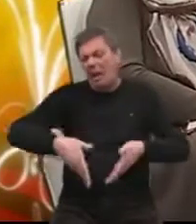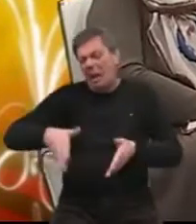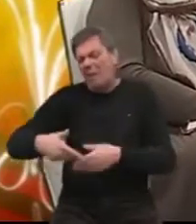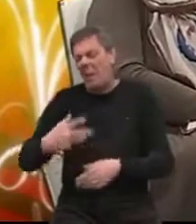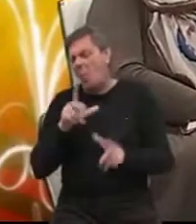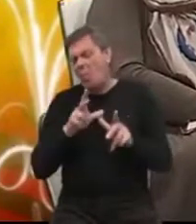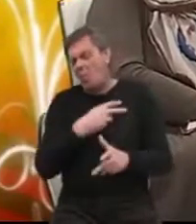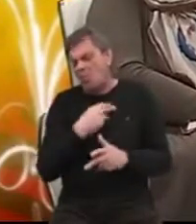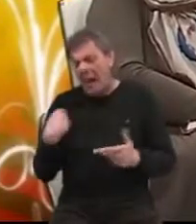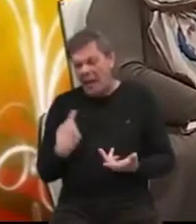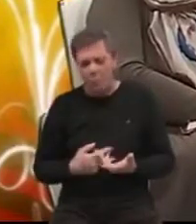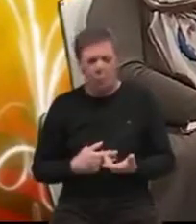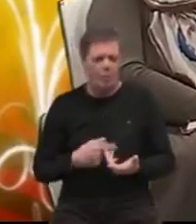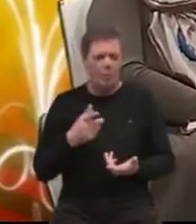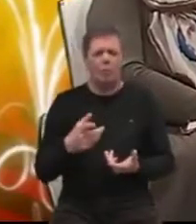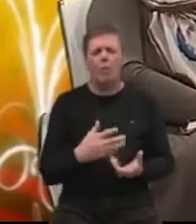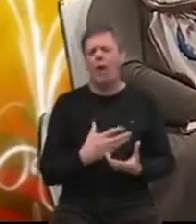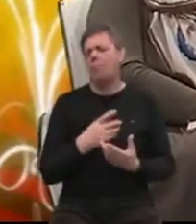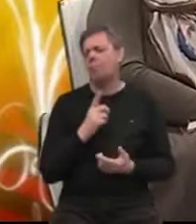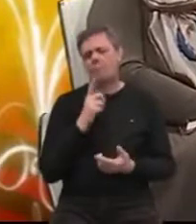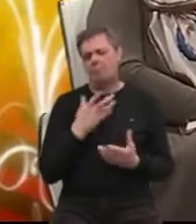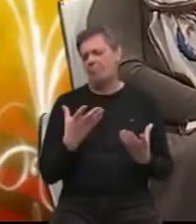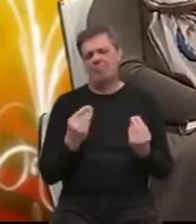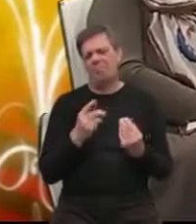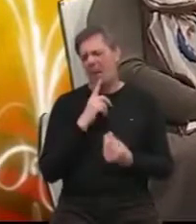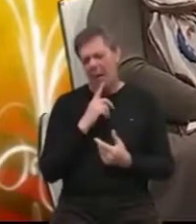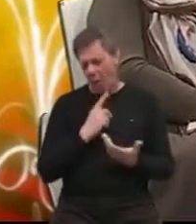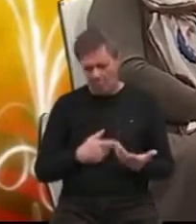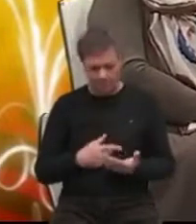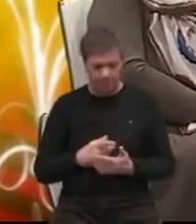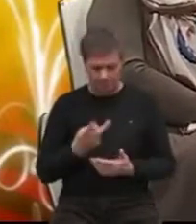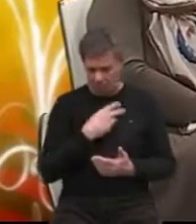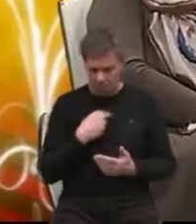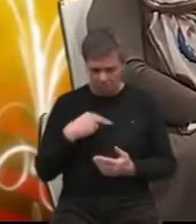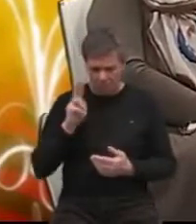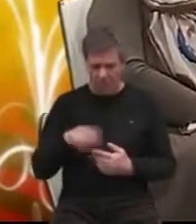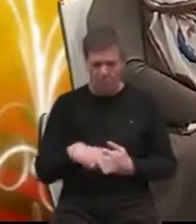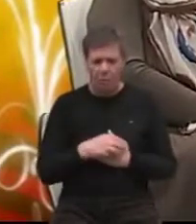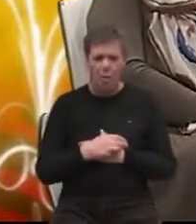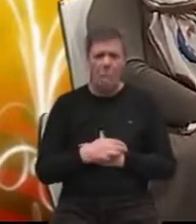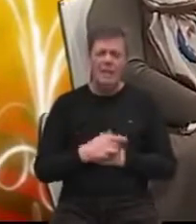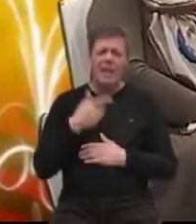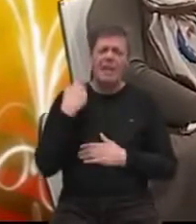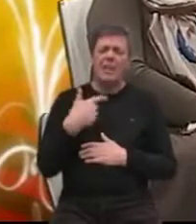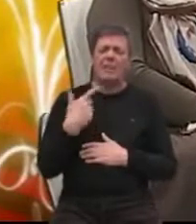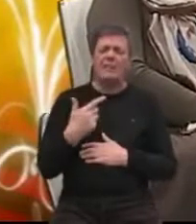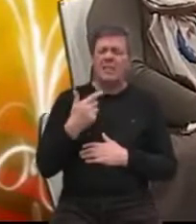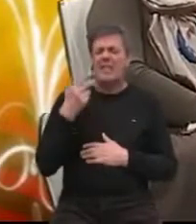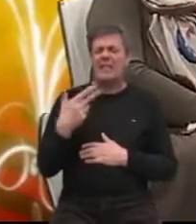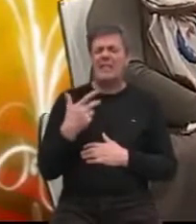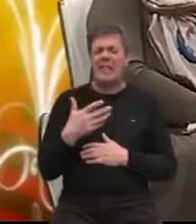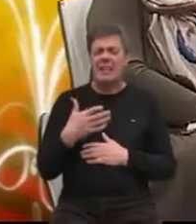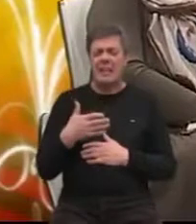Zagrebu, što je puno premalo. Ako vi u Zagrebu imate 20-30